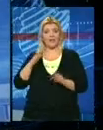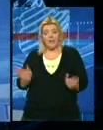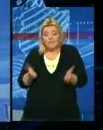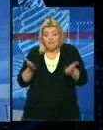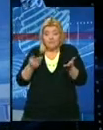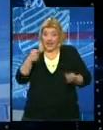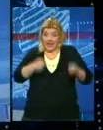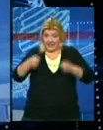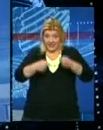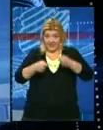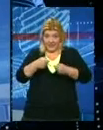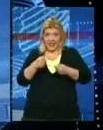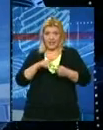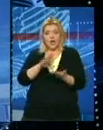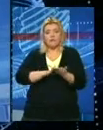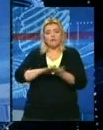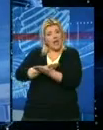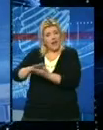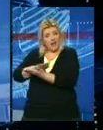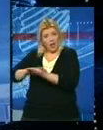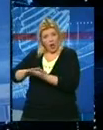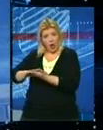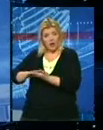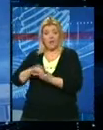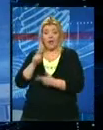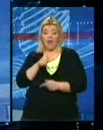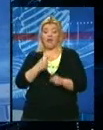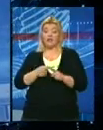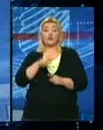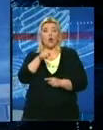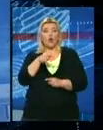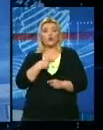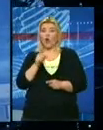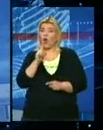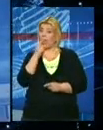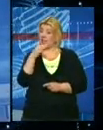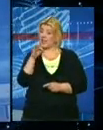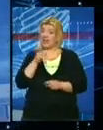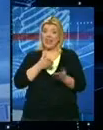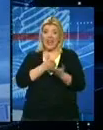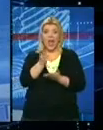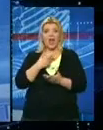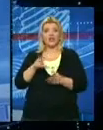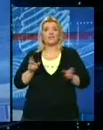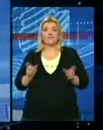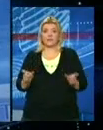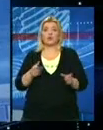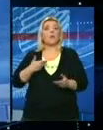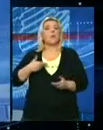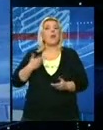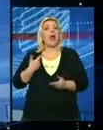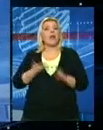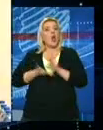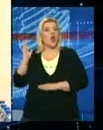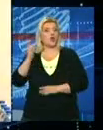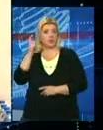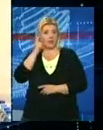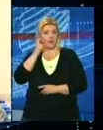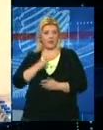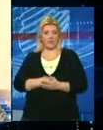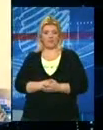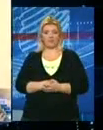podstakne investicije u svim regionima. Jer je to jedini način da se zaustavi odlazak mladih iz Srbije.